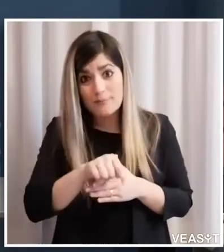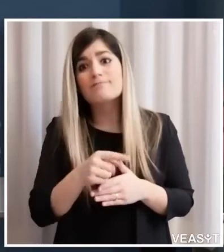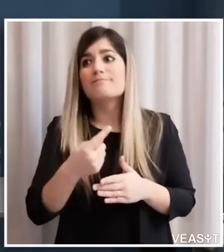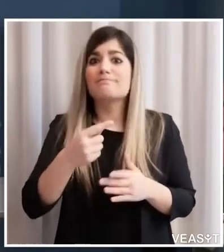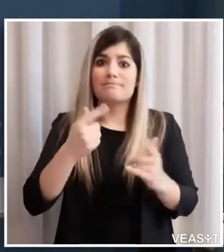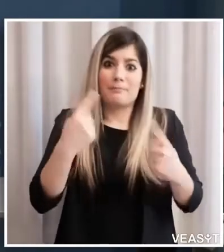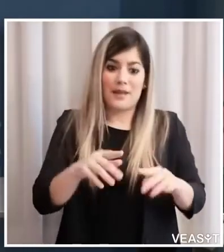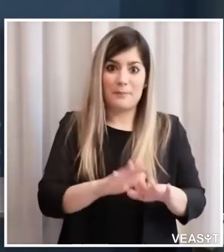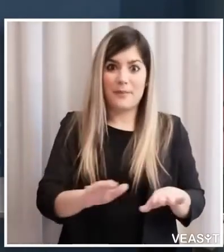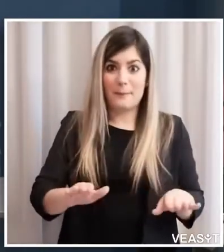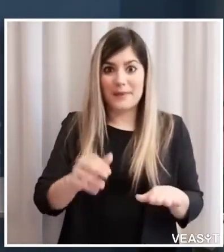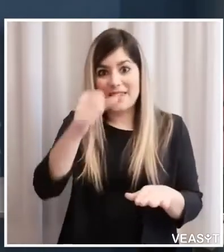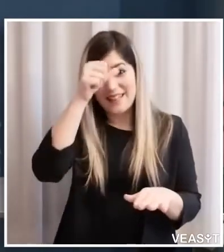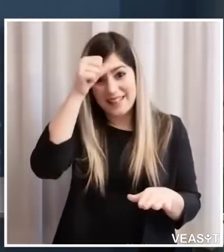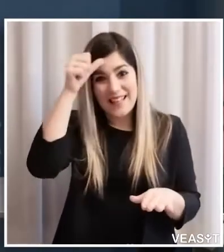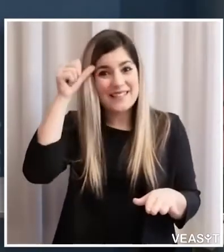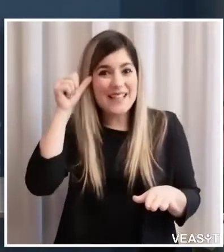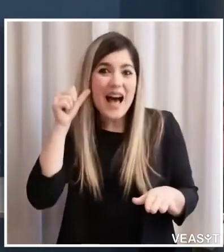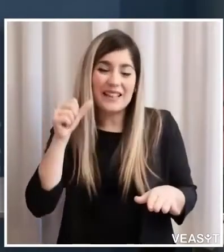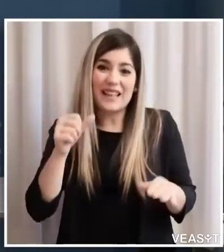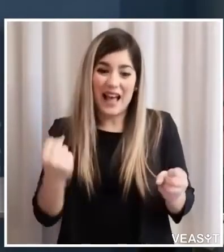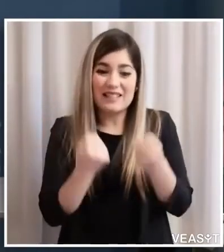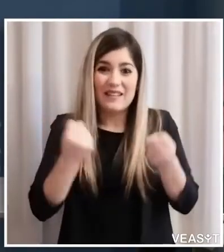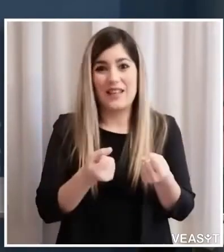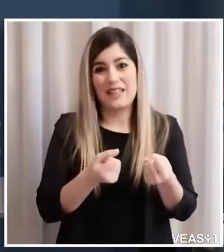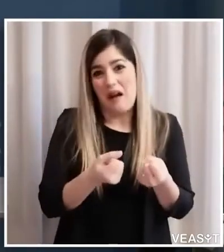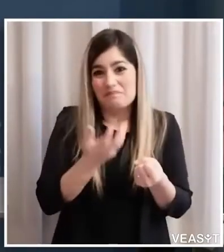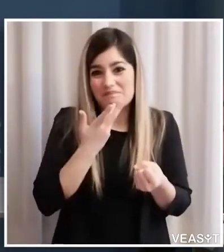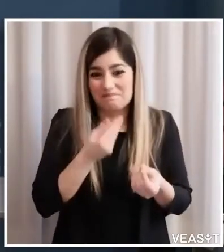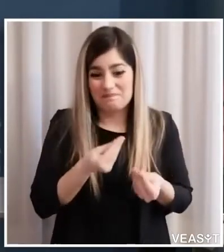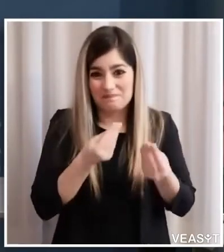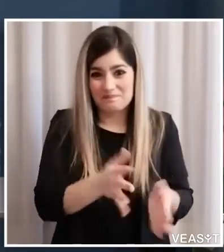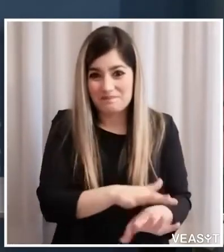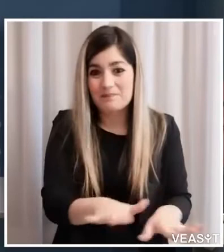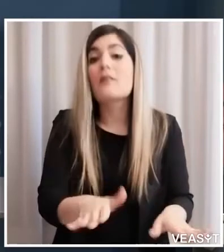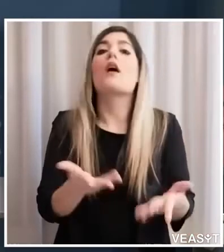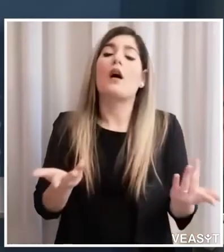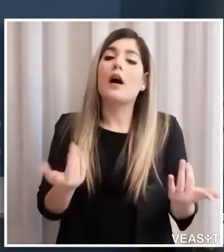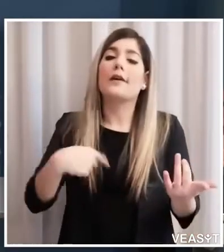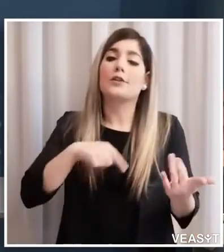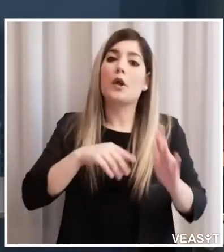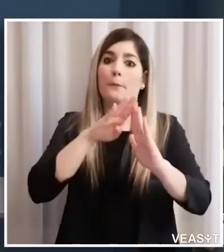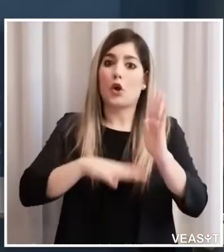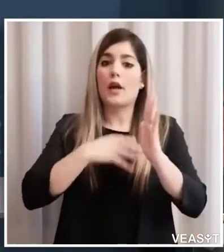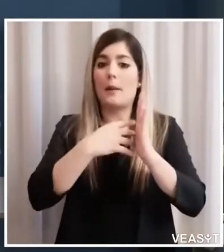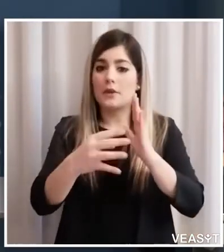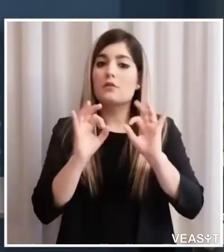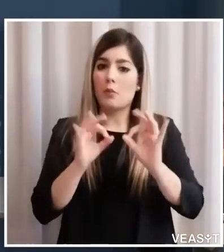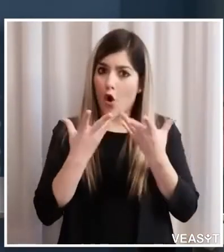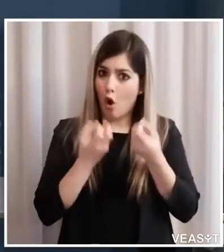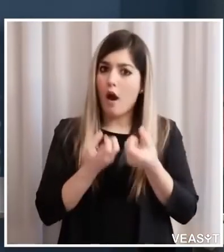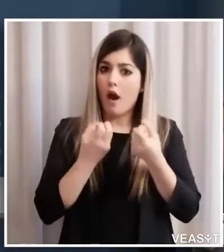di estate quindi attualmente siamo già in fase di programmazione molto concreta come possono essere impostati